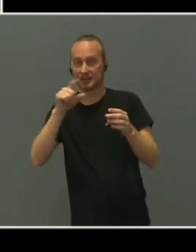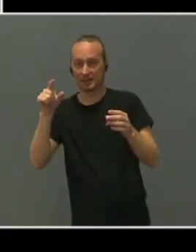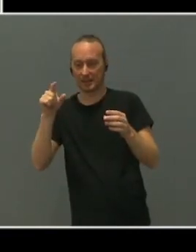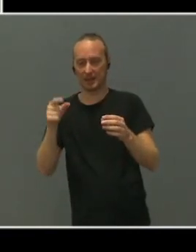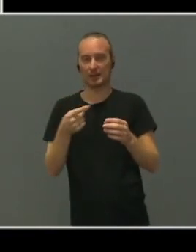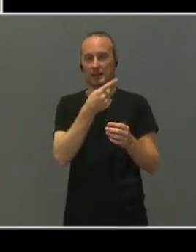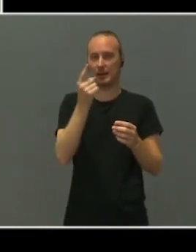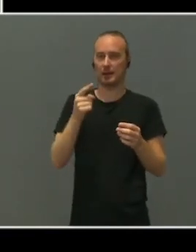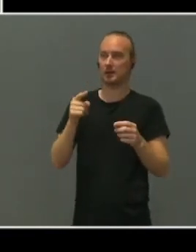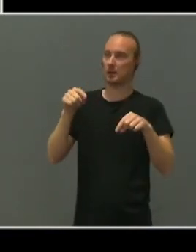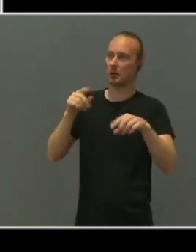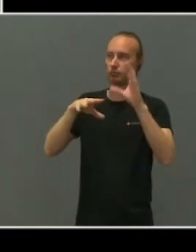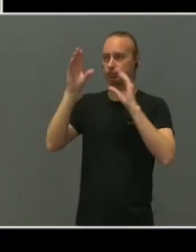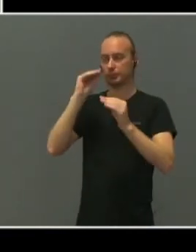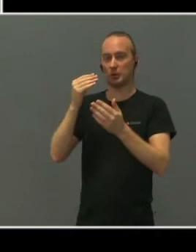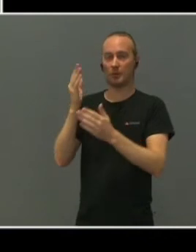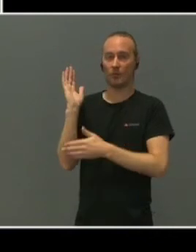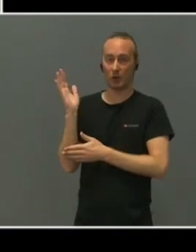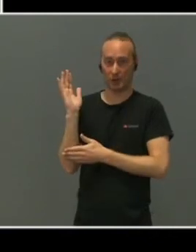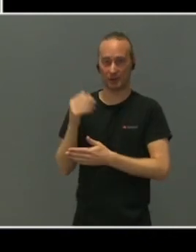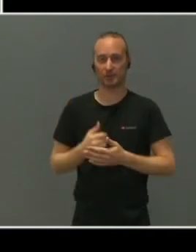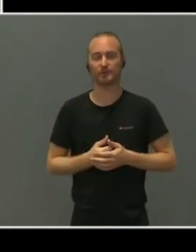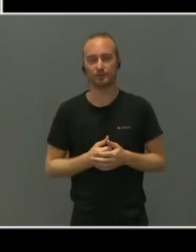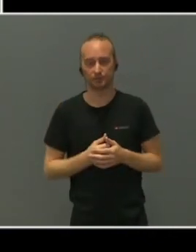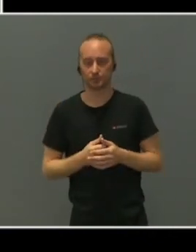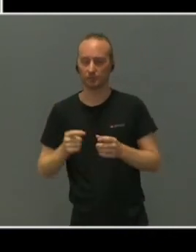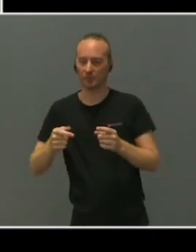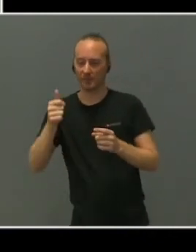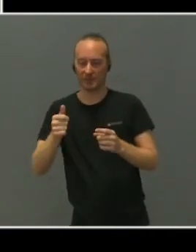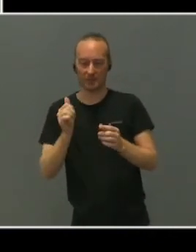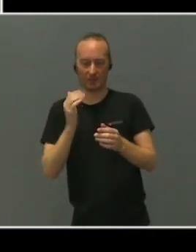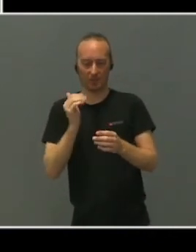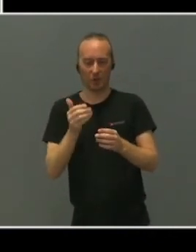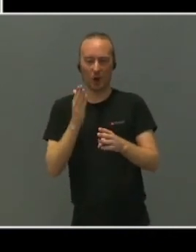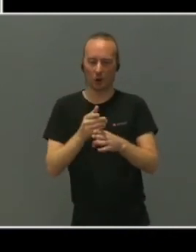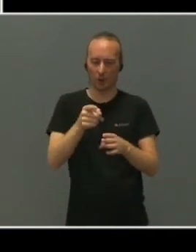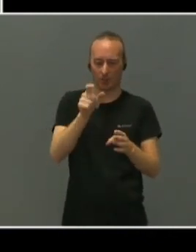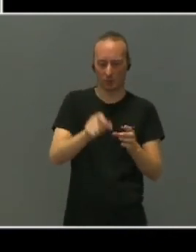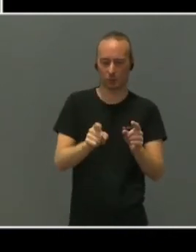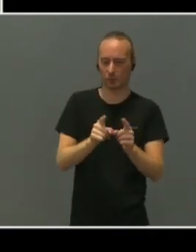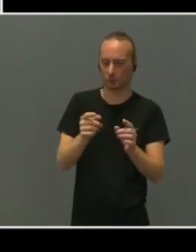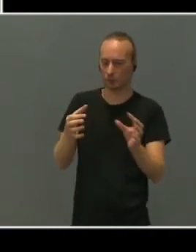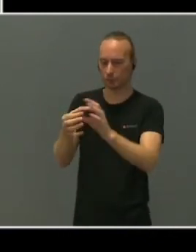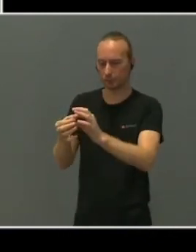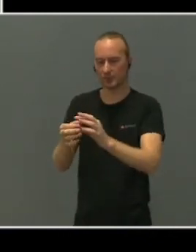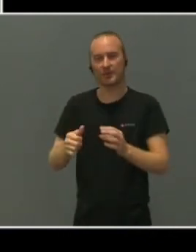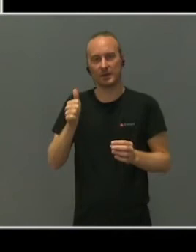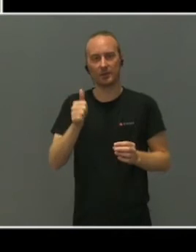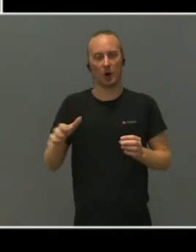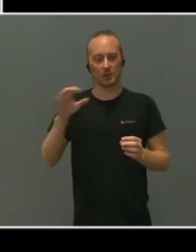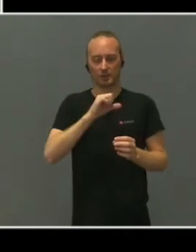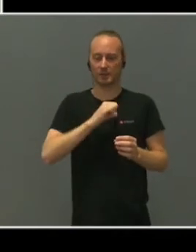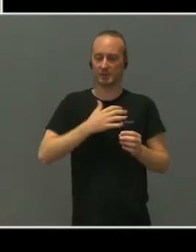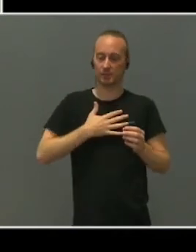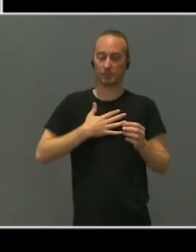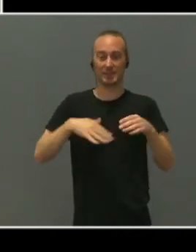Det er jo avgjørende viktig for den som gjelder, men også for alle oss som ønsker i det inkluderende samfunnet. Det